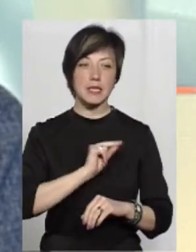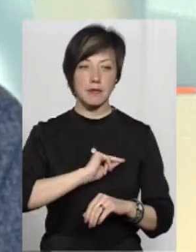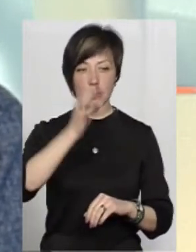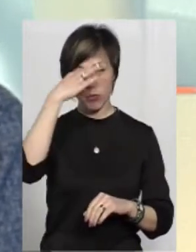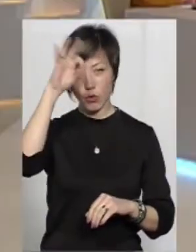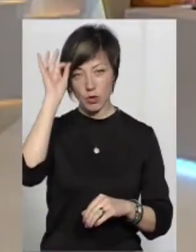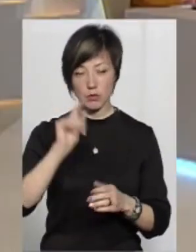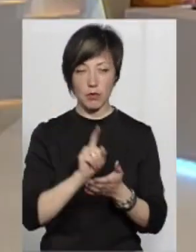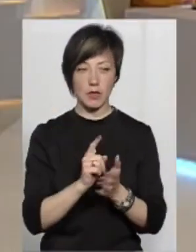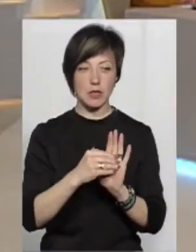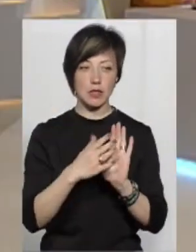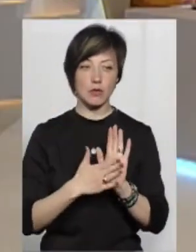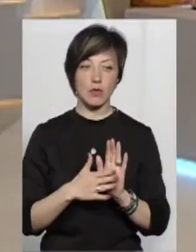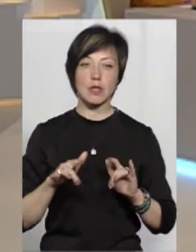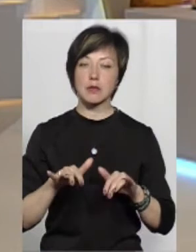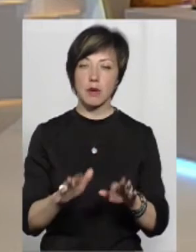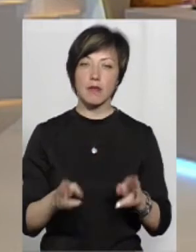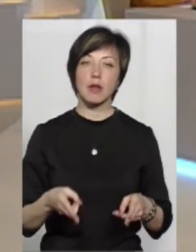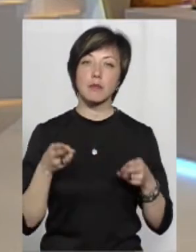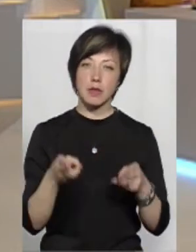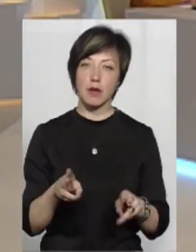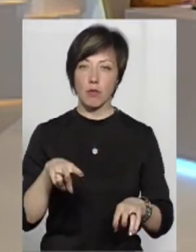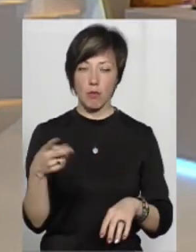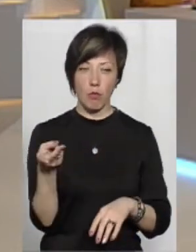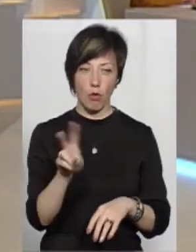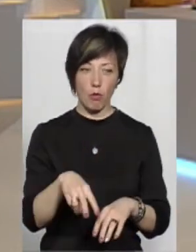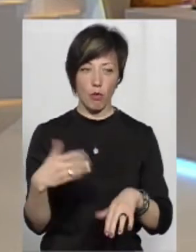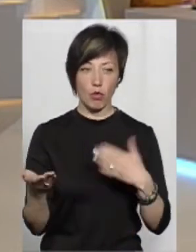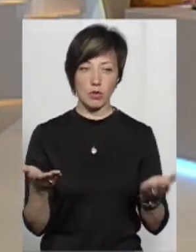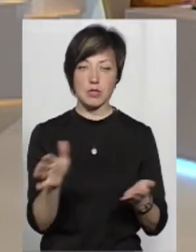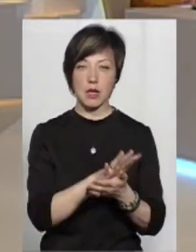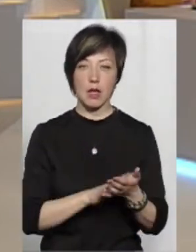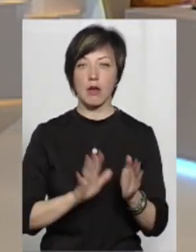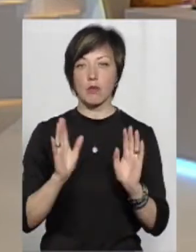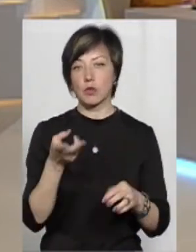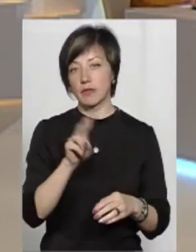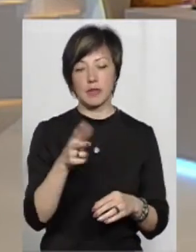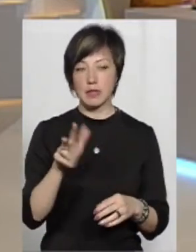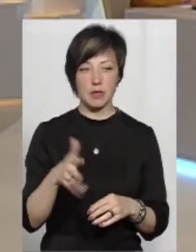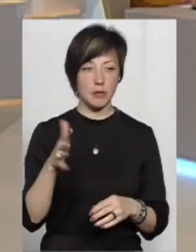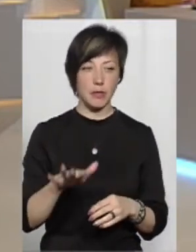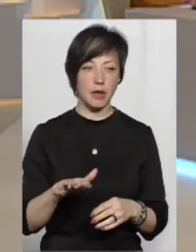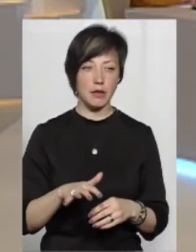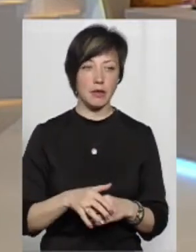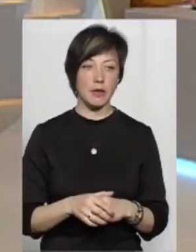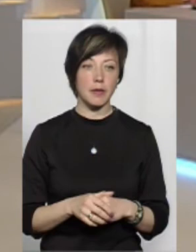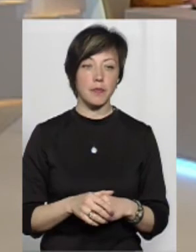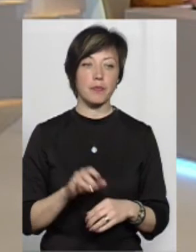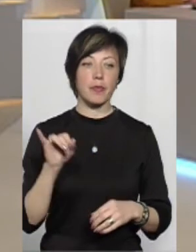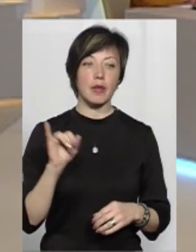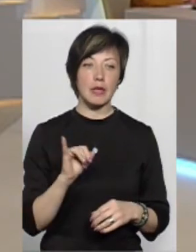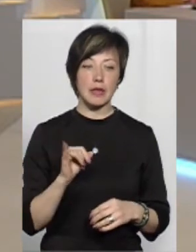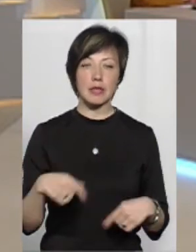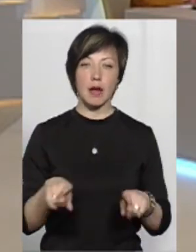поліція повинна зареєструвати провадження кримінальні по обох заявах, буде їх дві, три, там, чи п'ять, і